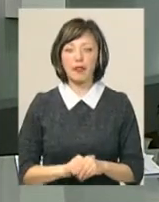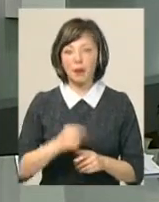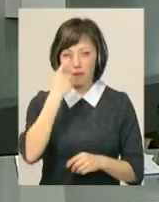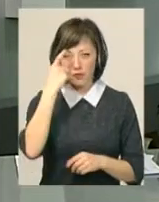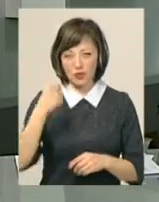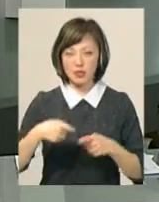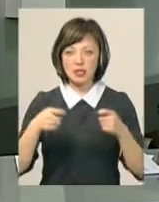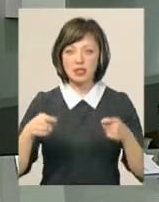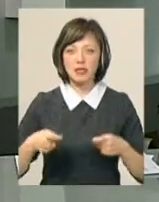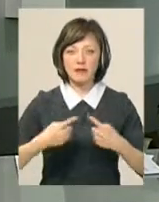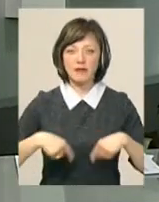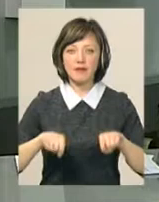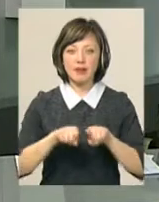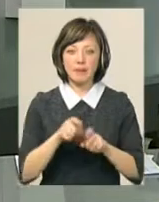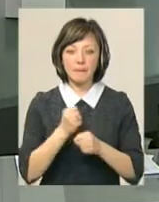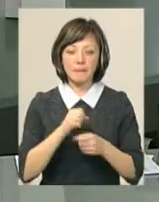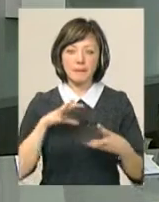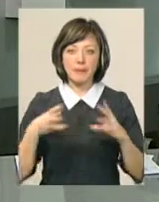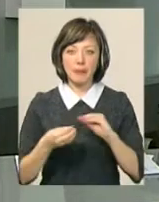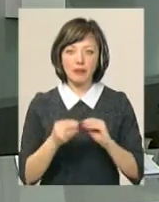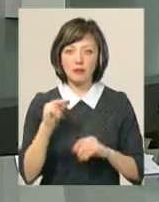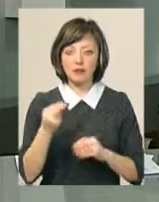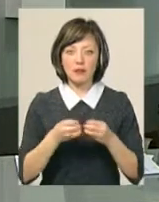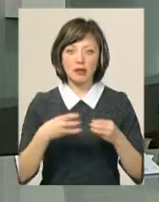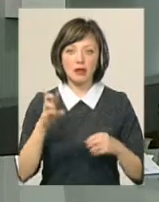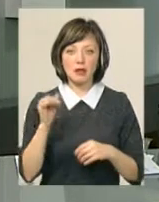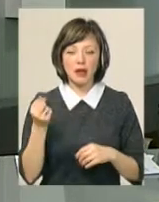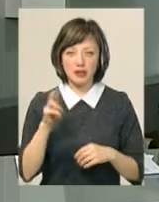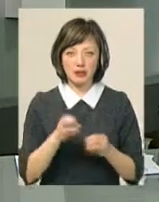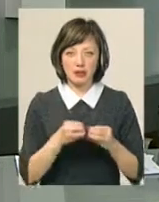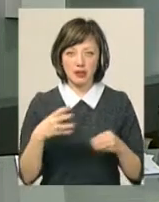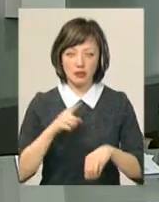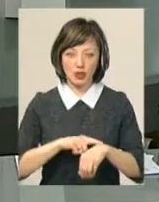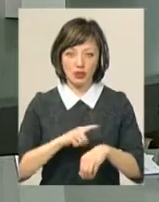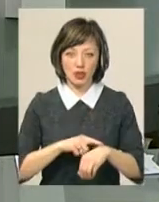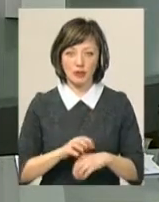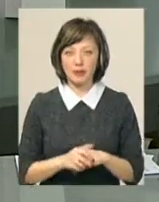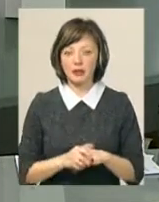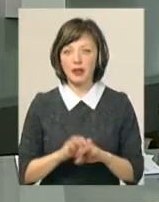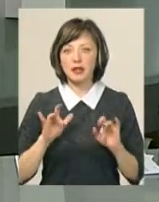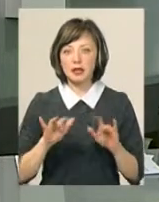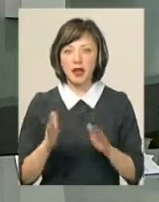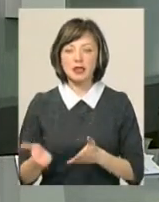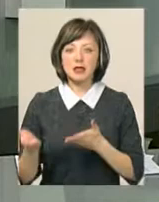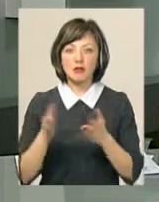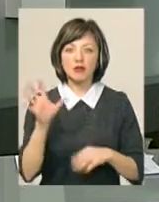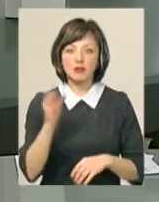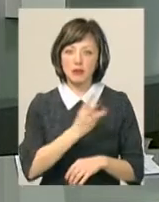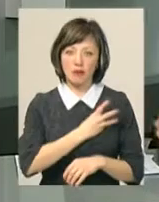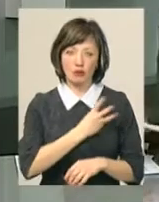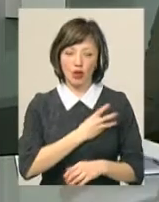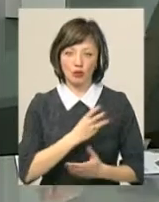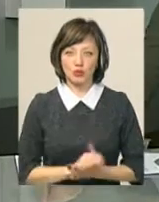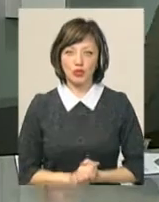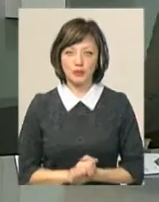відділом Світлана Сліпун, підсумки підбиватимуть у четвер, 15 березня о 15-й годині. На захід запрошують всіх бажаючих.